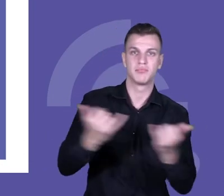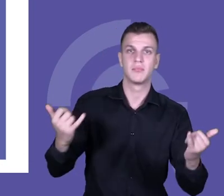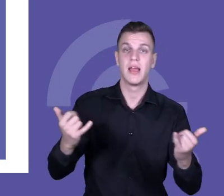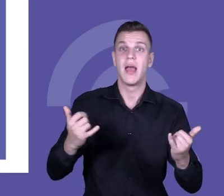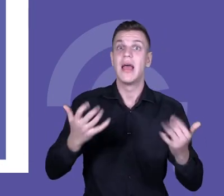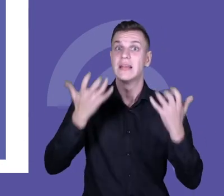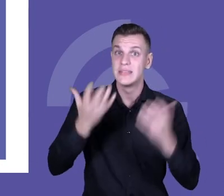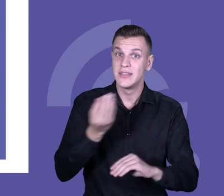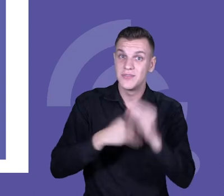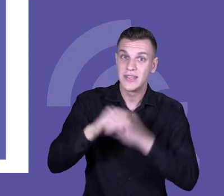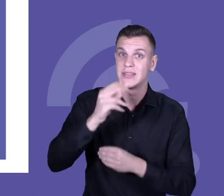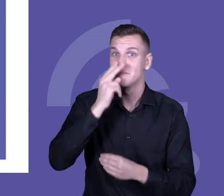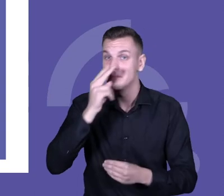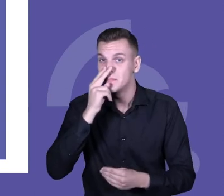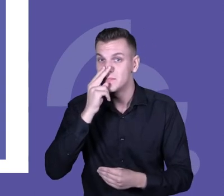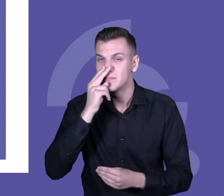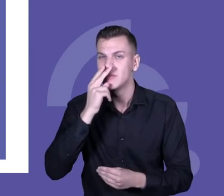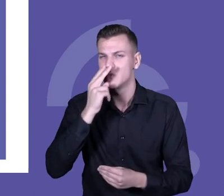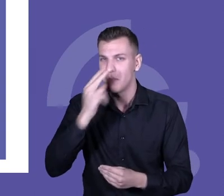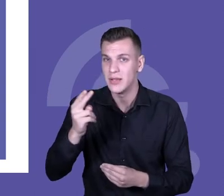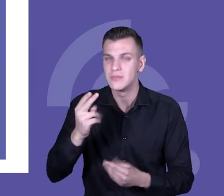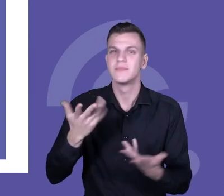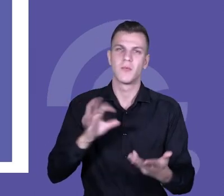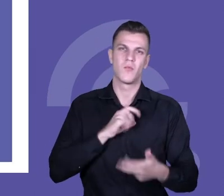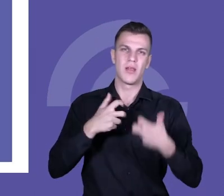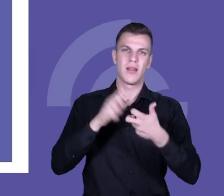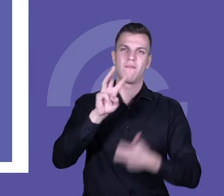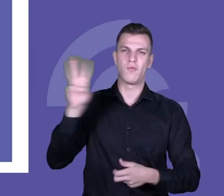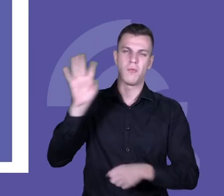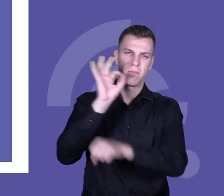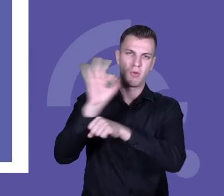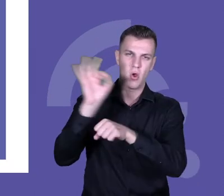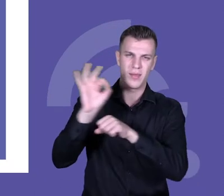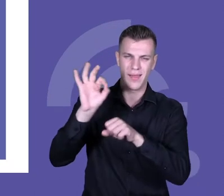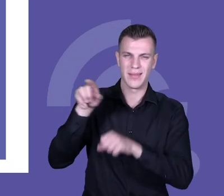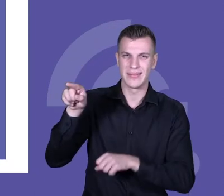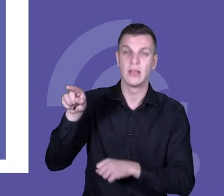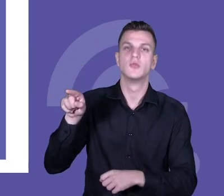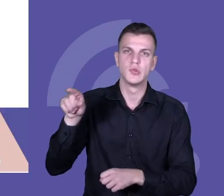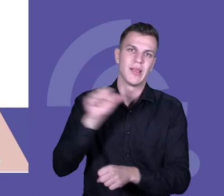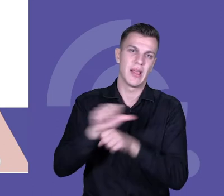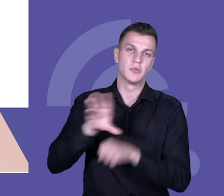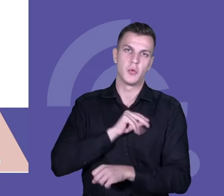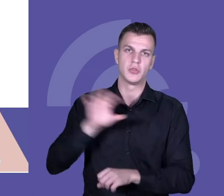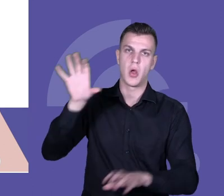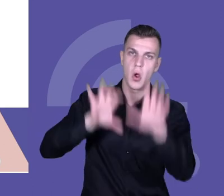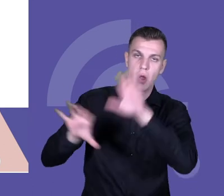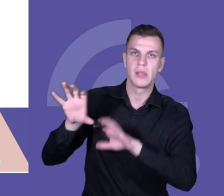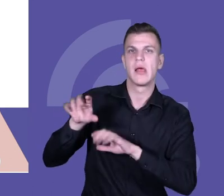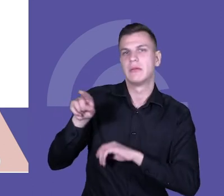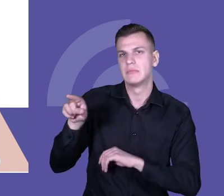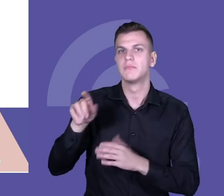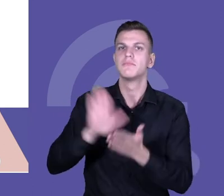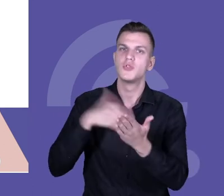znajdziecie Państwo na stronie internetowej projektu, gdzie można to sobie obejrzeć i zobaczyć przykłady właśnie